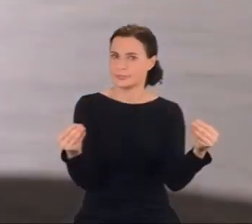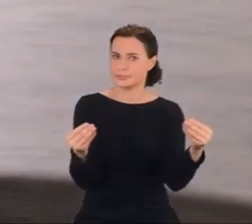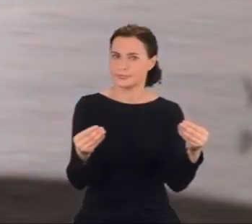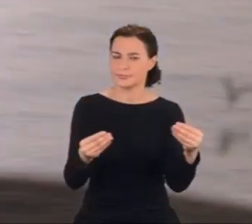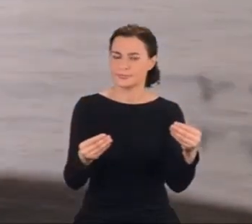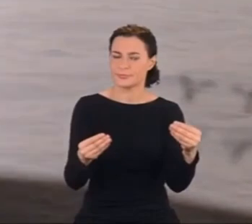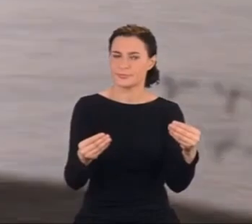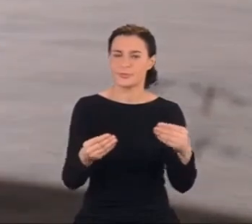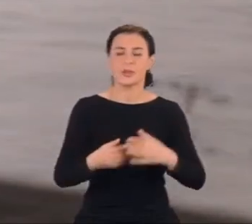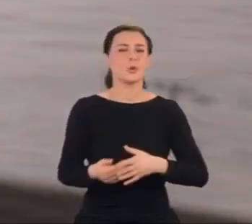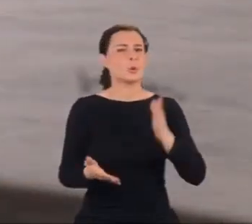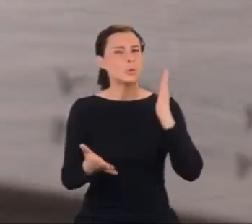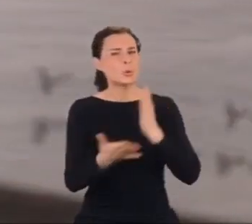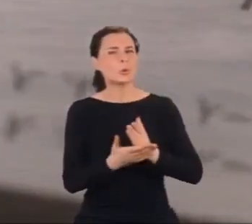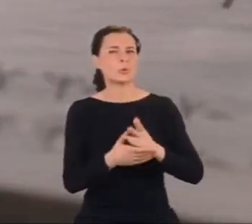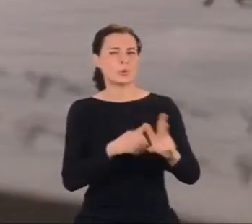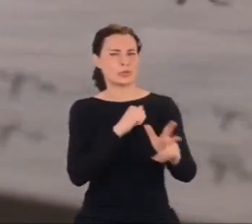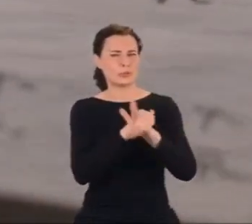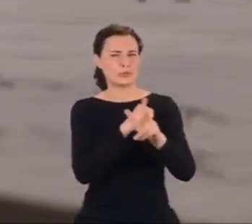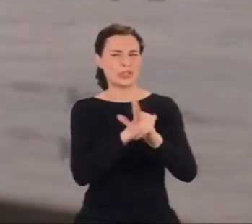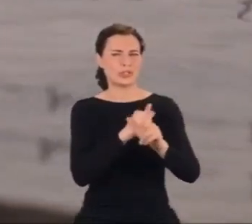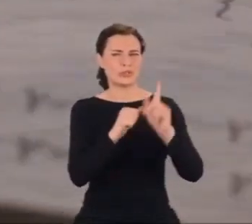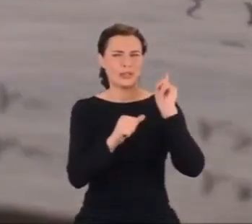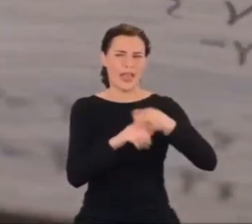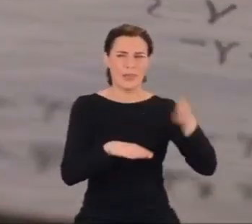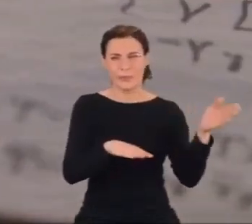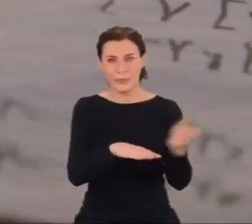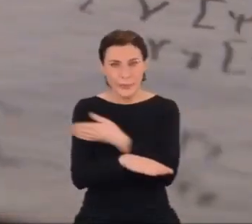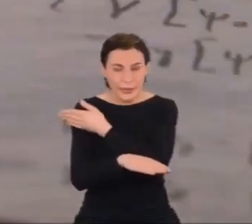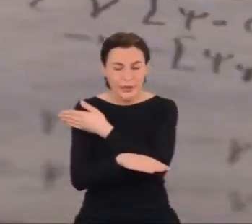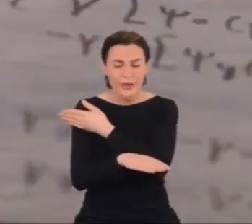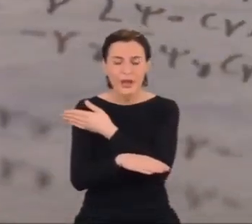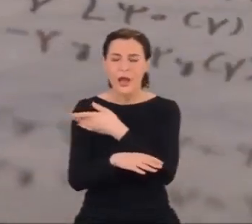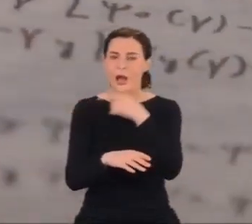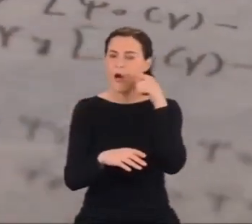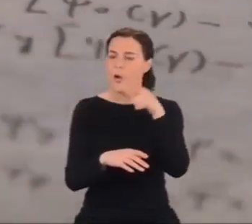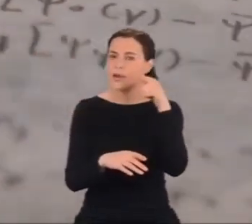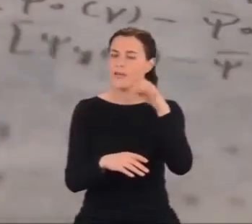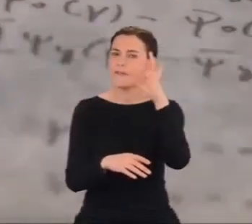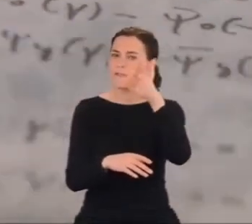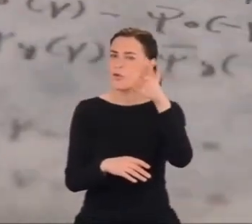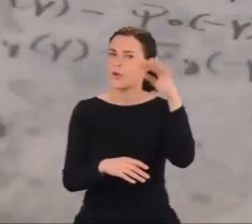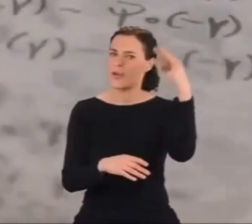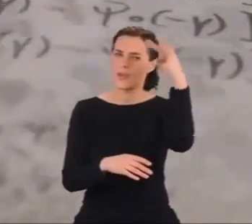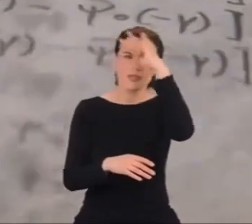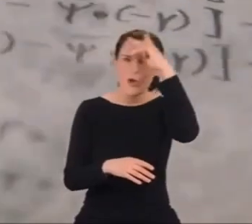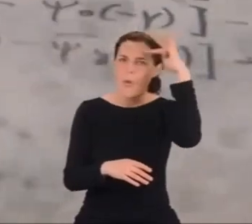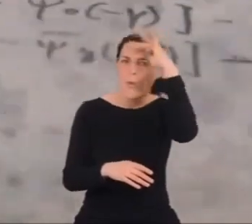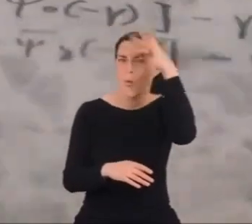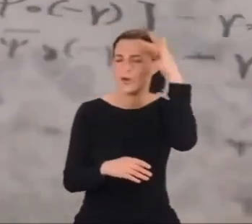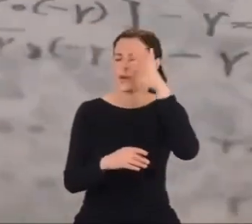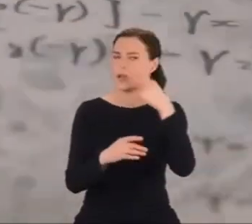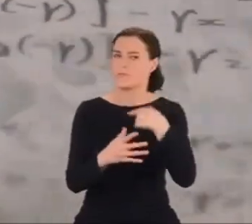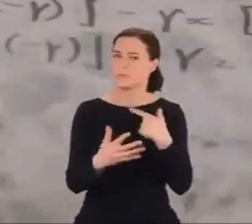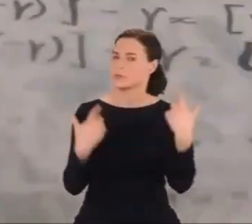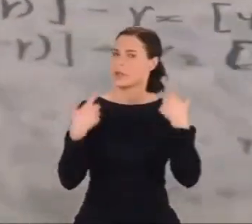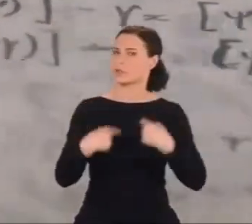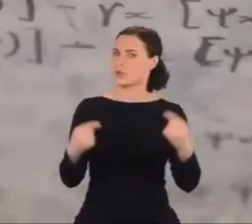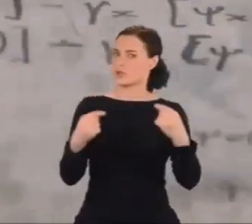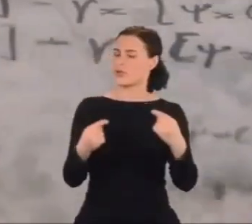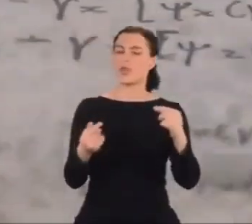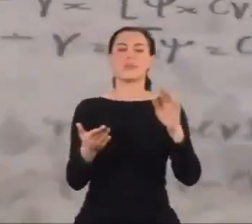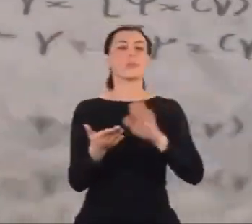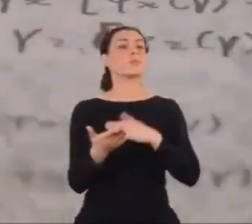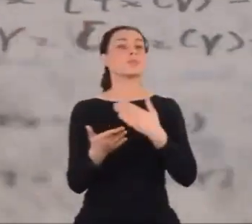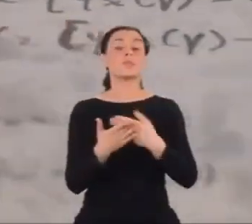A choć minęło prawie 80 lat, jego zaskakujące teorie nadal intrygują fizyków. Na przykład